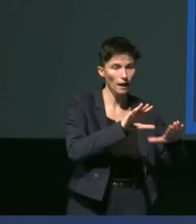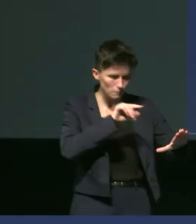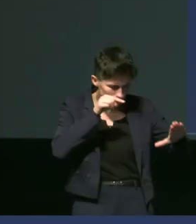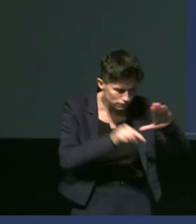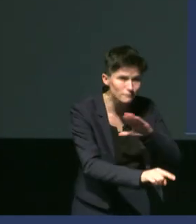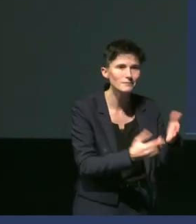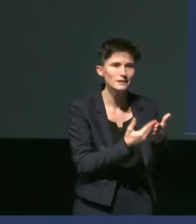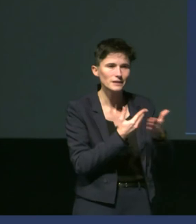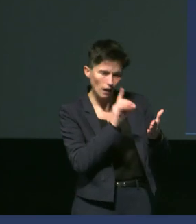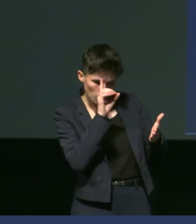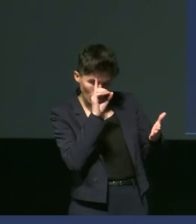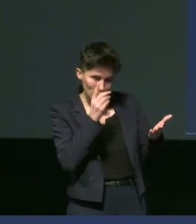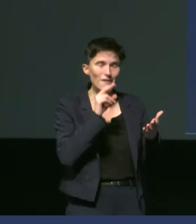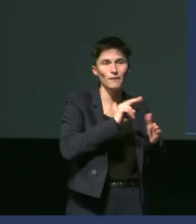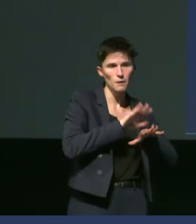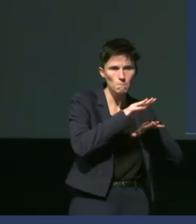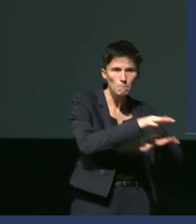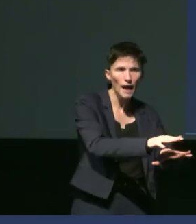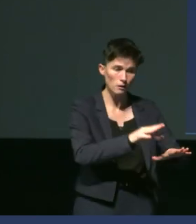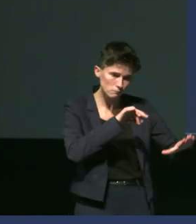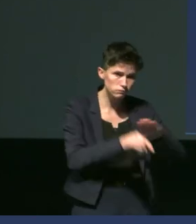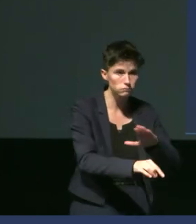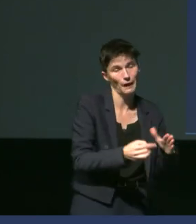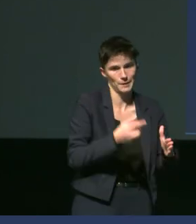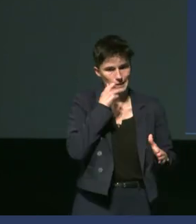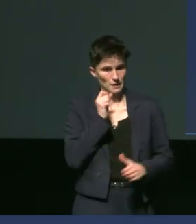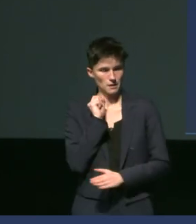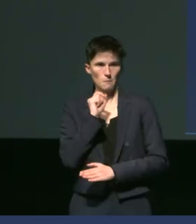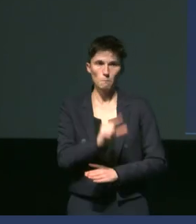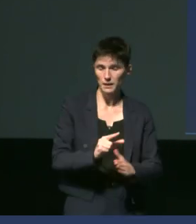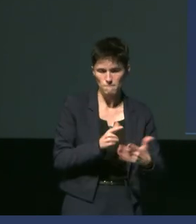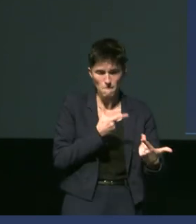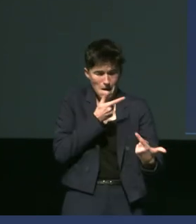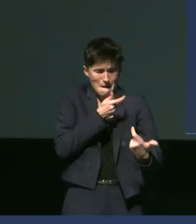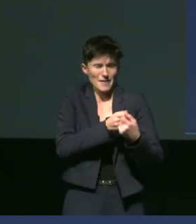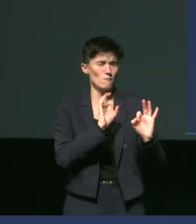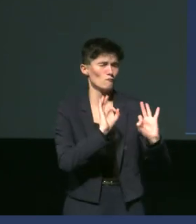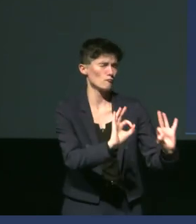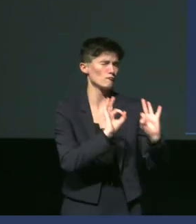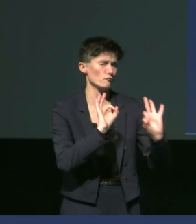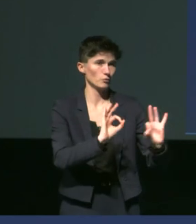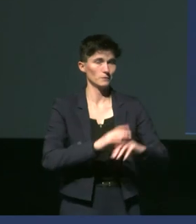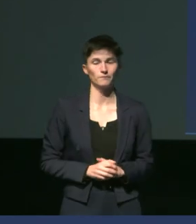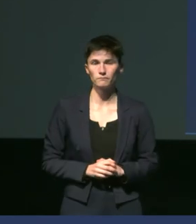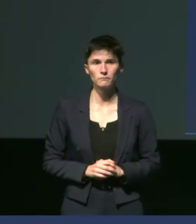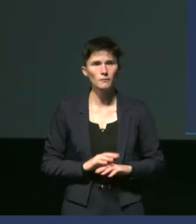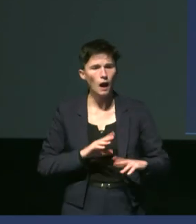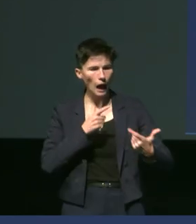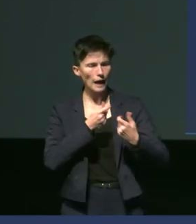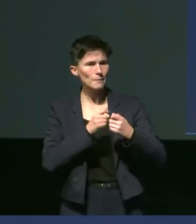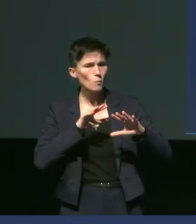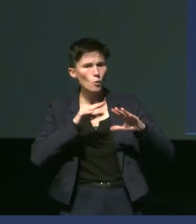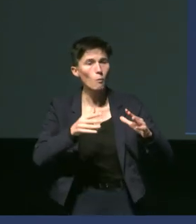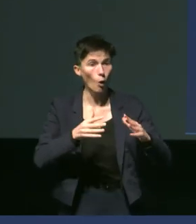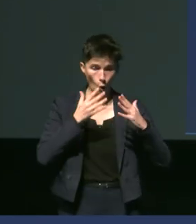de temps en mer ces espèces là sont particulièrement bien adaptées au milieu marin alors tout d'abord adaptées de par leur couleur